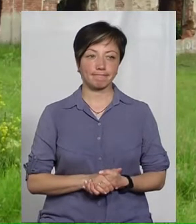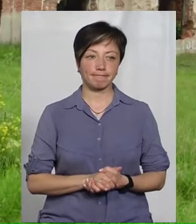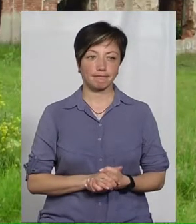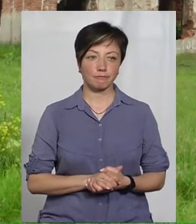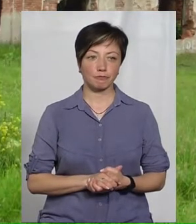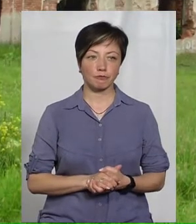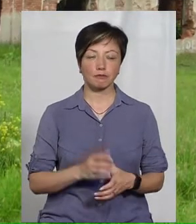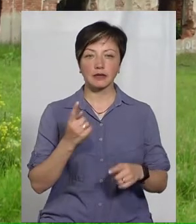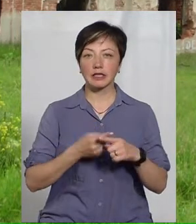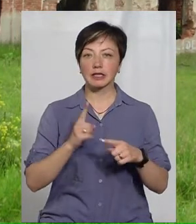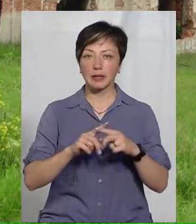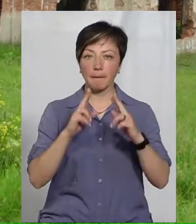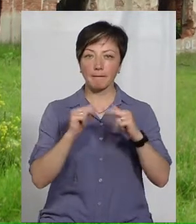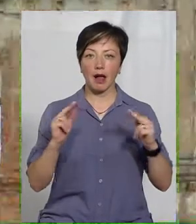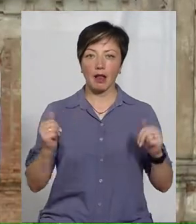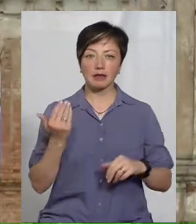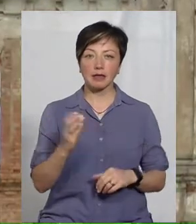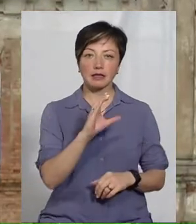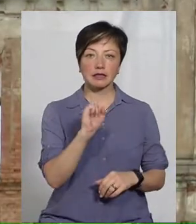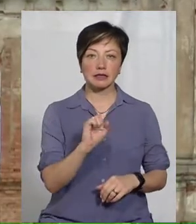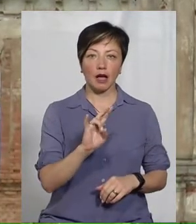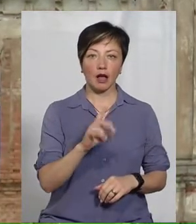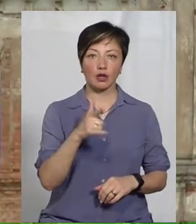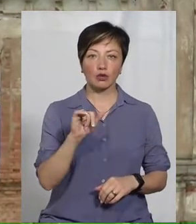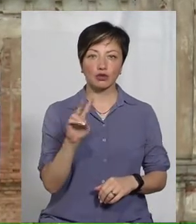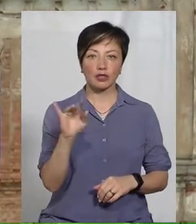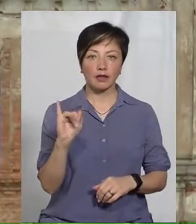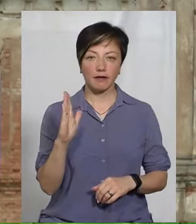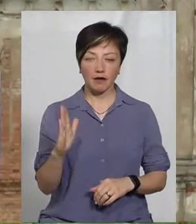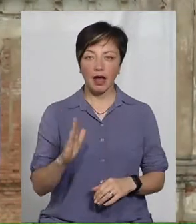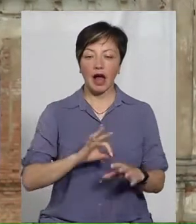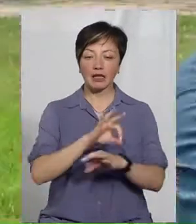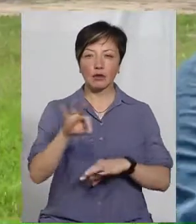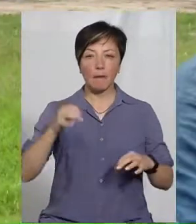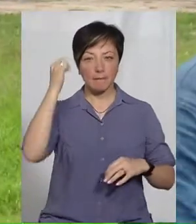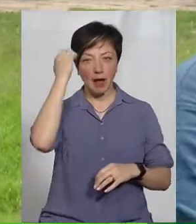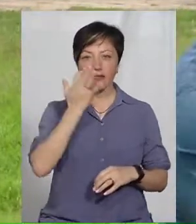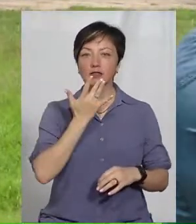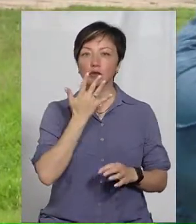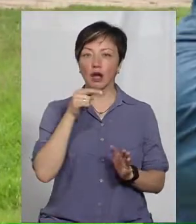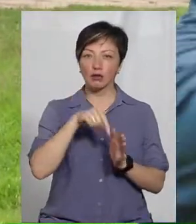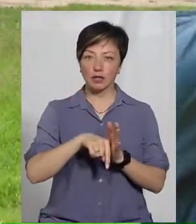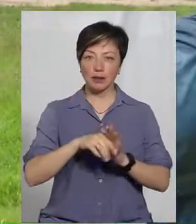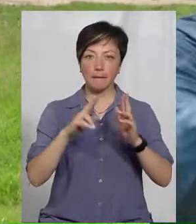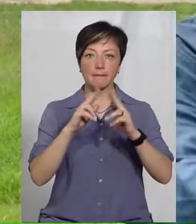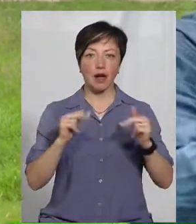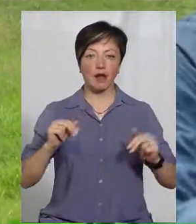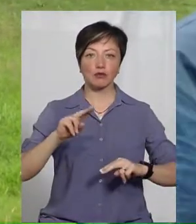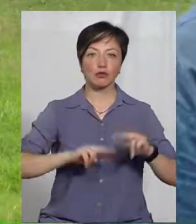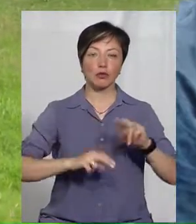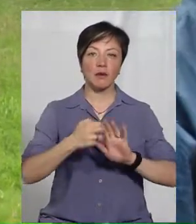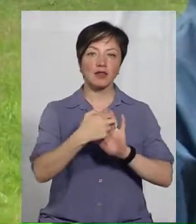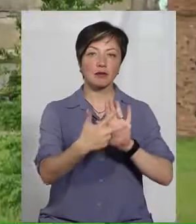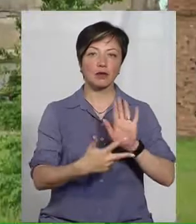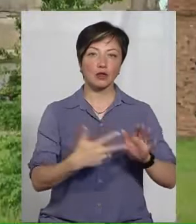Це палац Сангушків. Архітектурна пам'ятка національного значення, каже архітектор Ізяславського району Сергій Франков. Палац в Ізяславі збудований у 18